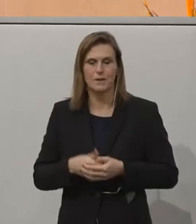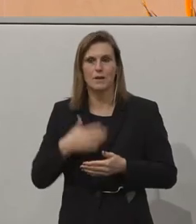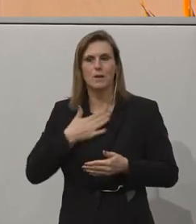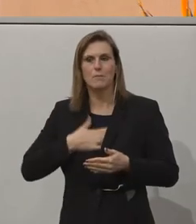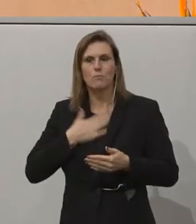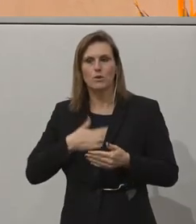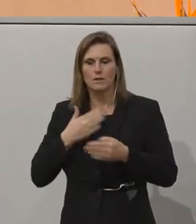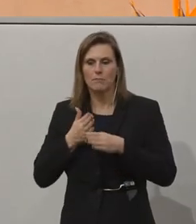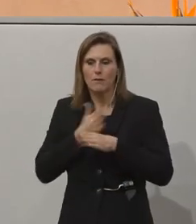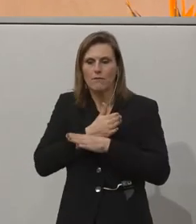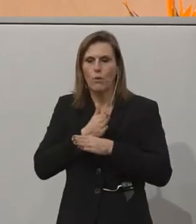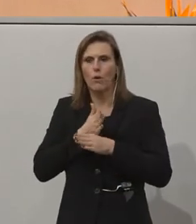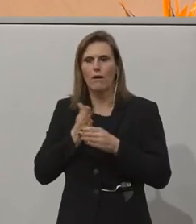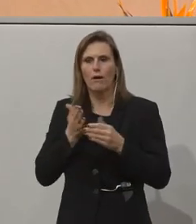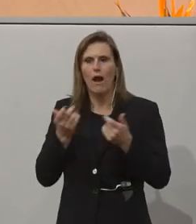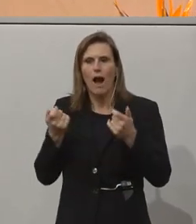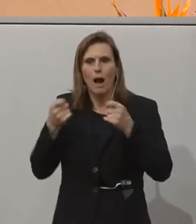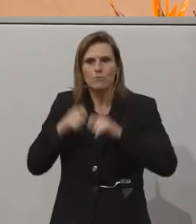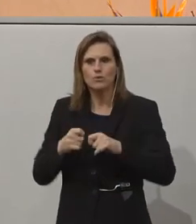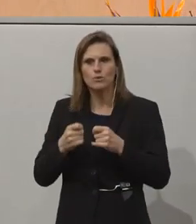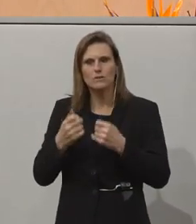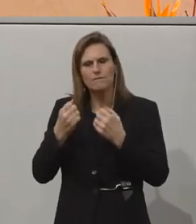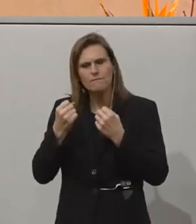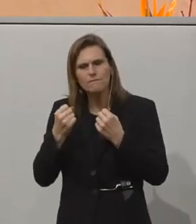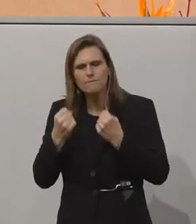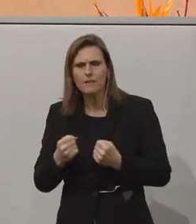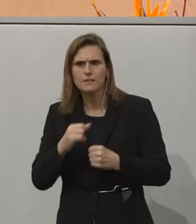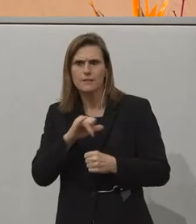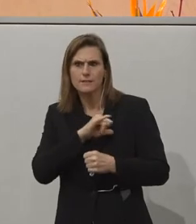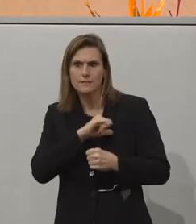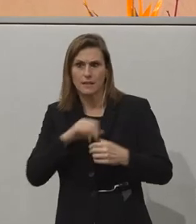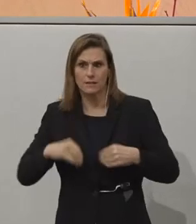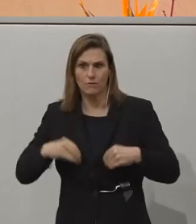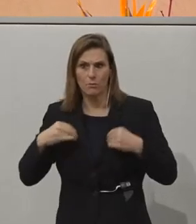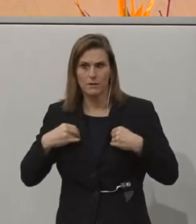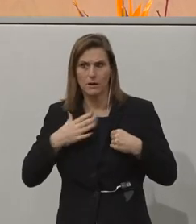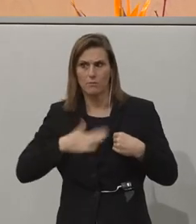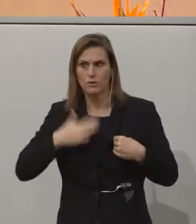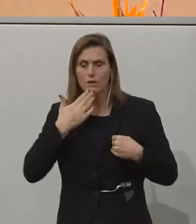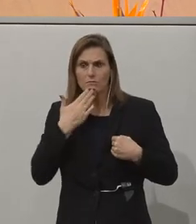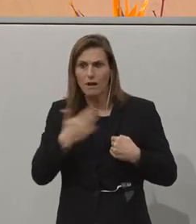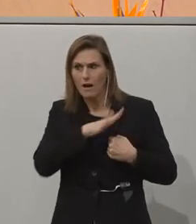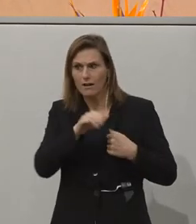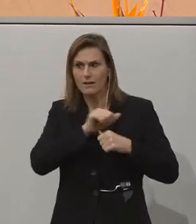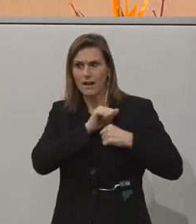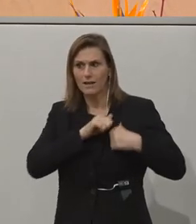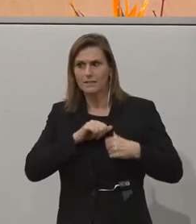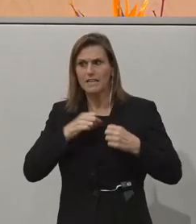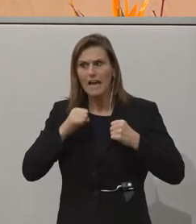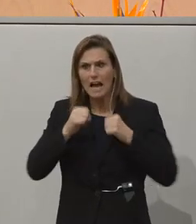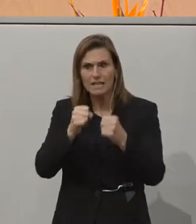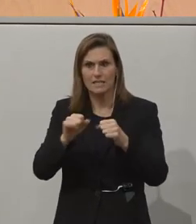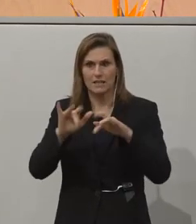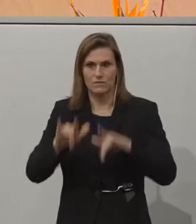Abschluss dieses sehr interessanten Vormittags allen herzlich danken, die aktiv an diesem